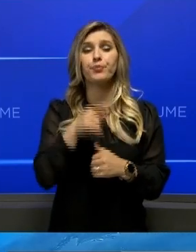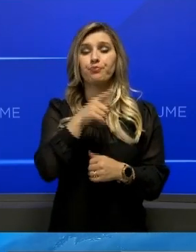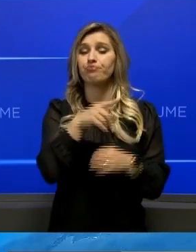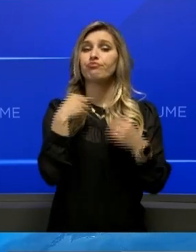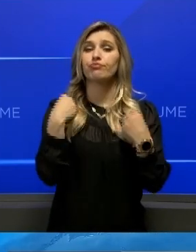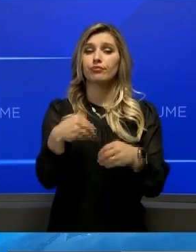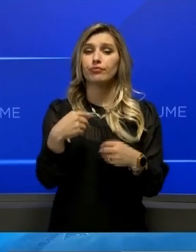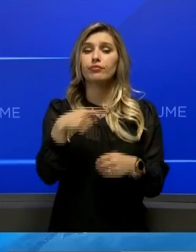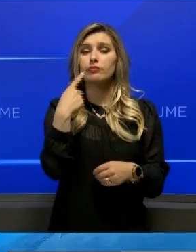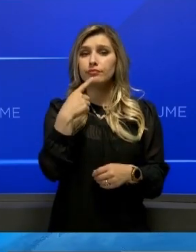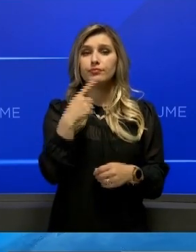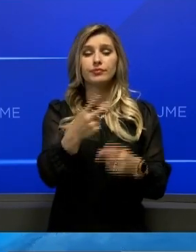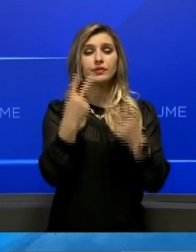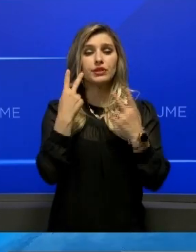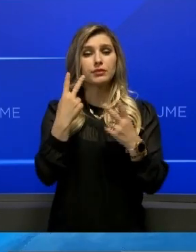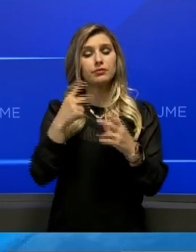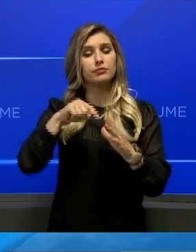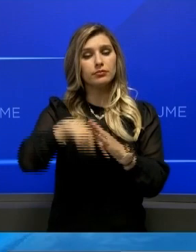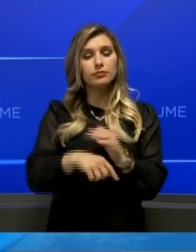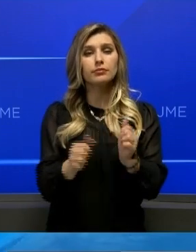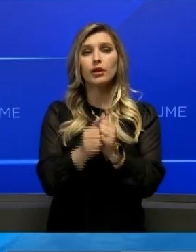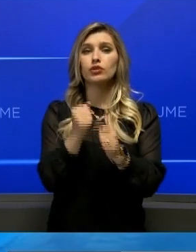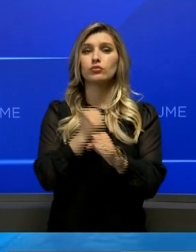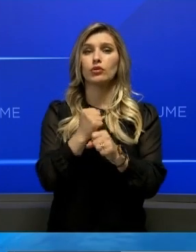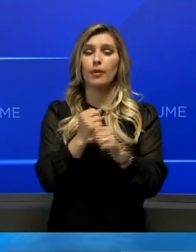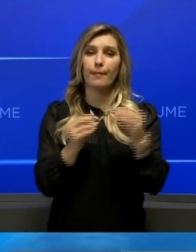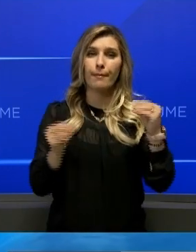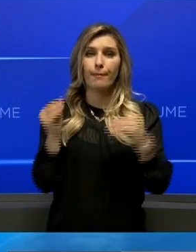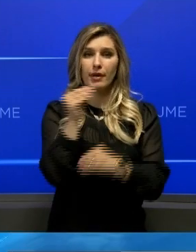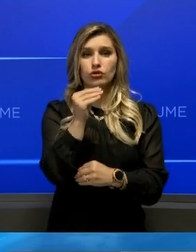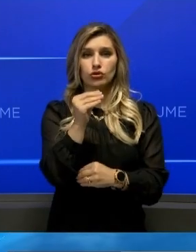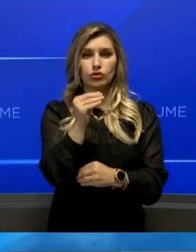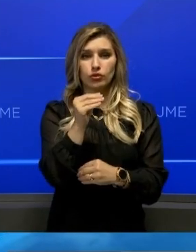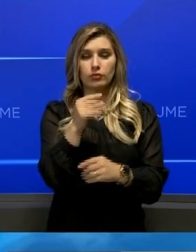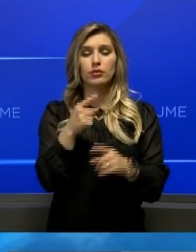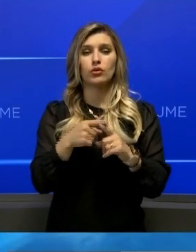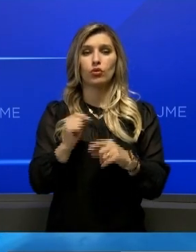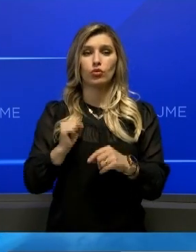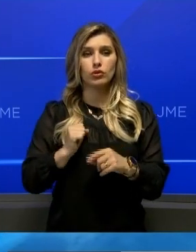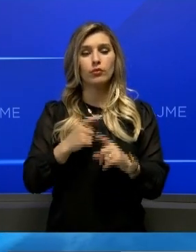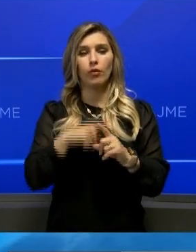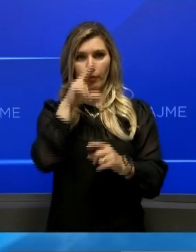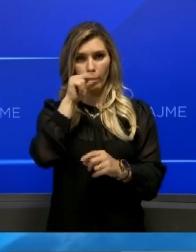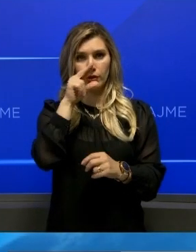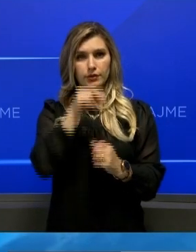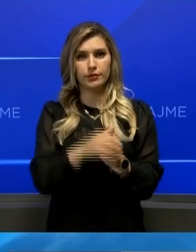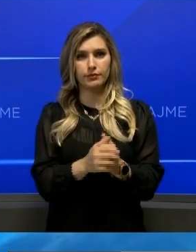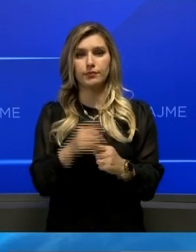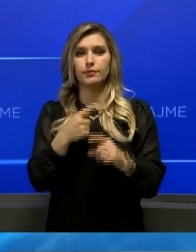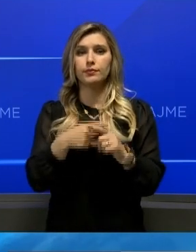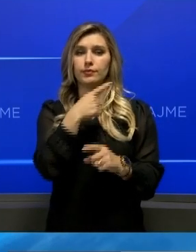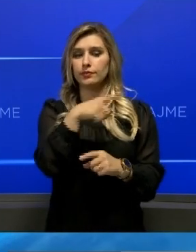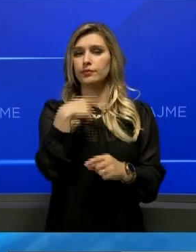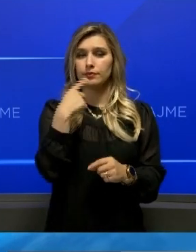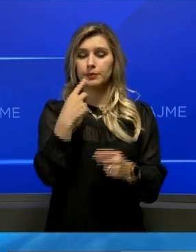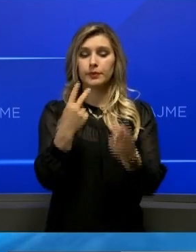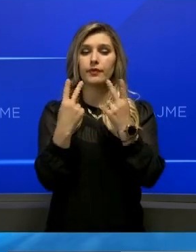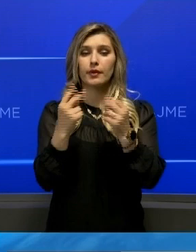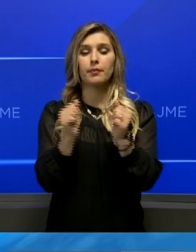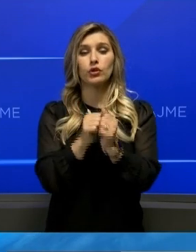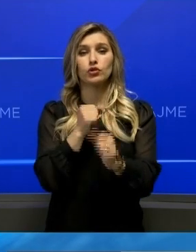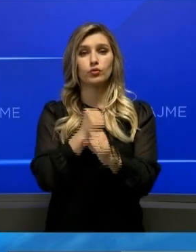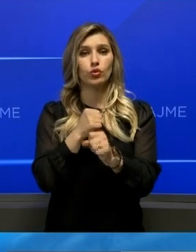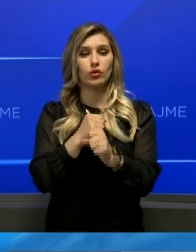Jusufi të eksoj rëndësin e thelimit të më tem të bashkëpunimit në fushën e sigurisë dhe mbrojqjes, ndërsa Ministri Mehaj vlerësoj nivelin e